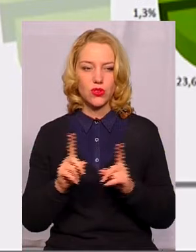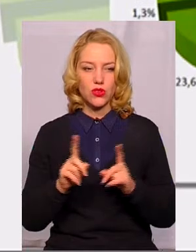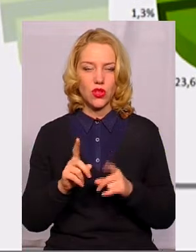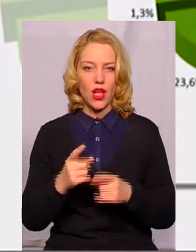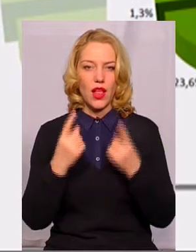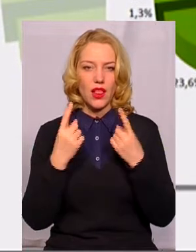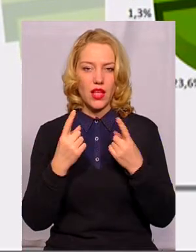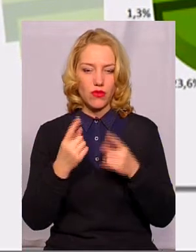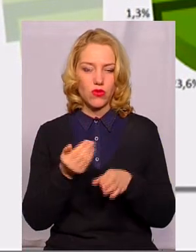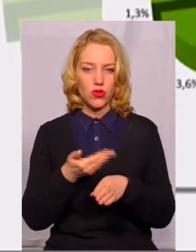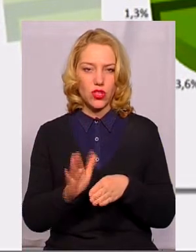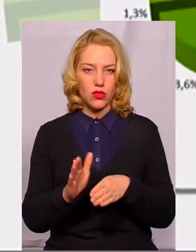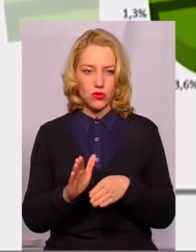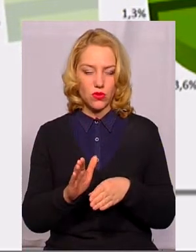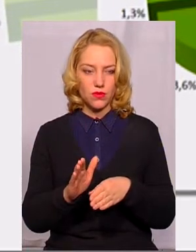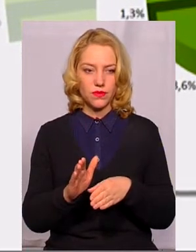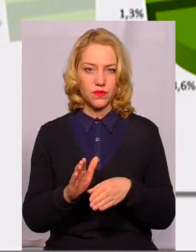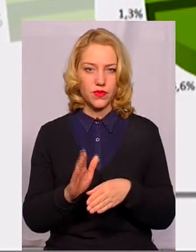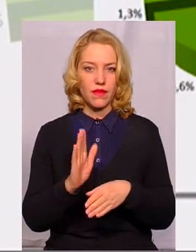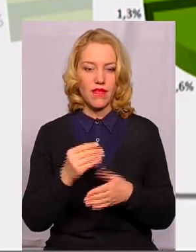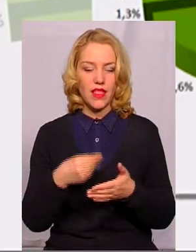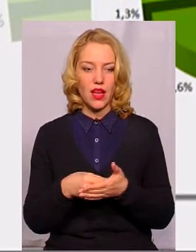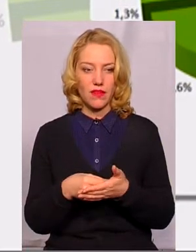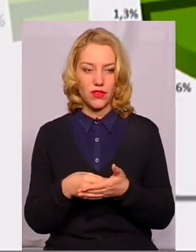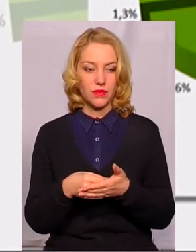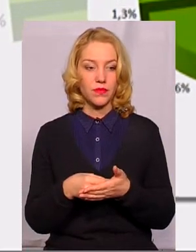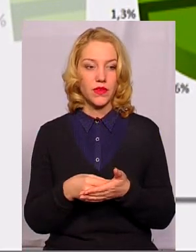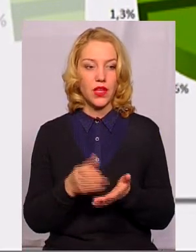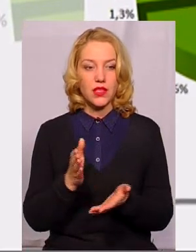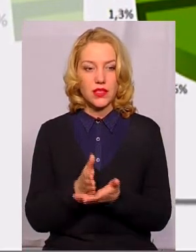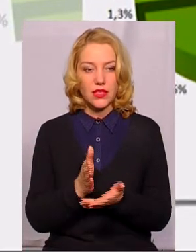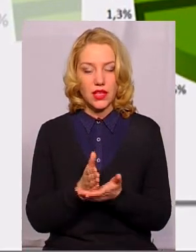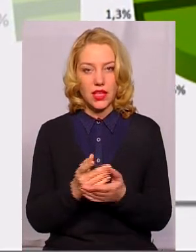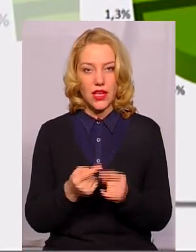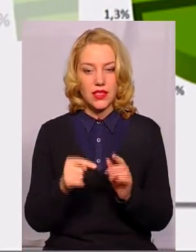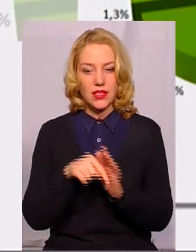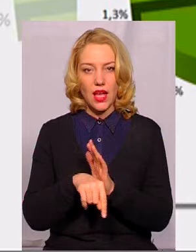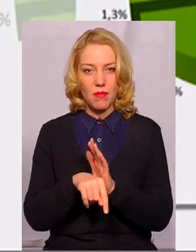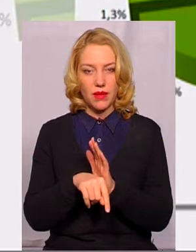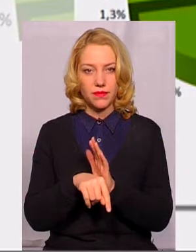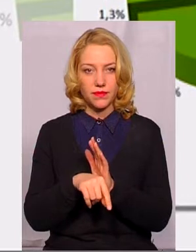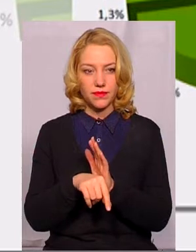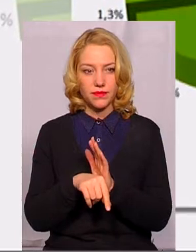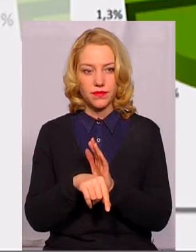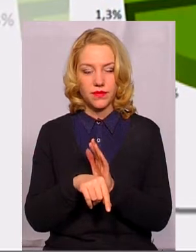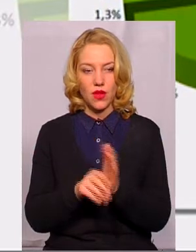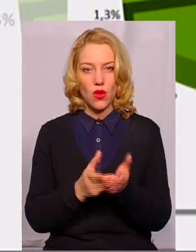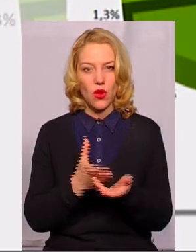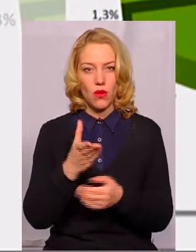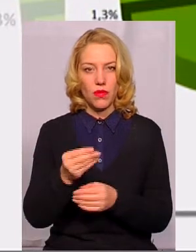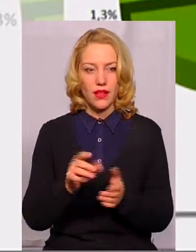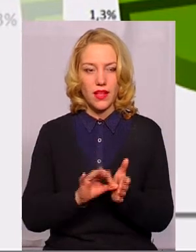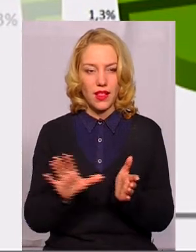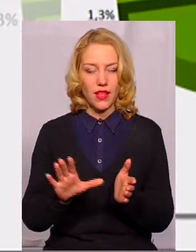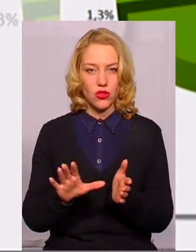левову частку в тарифі складає саме оплата